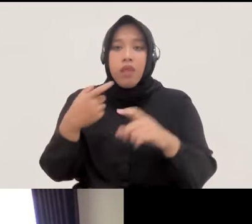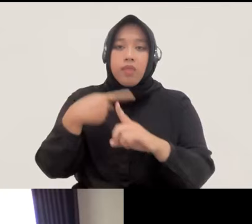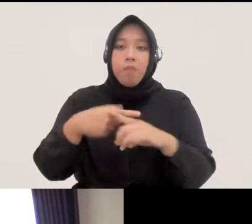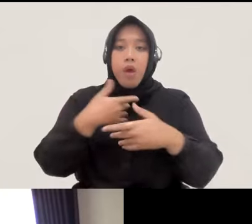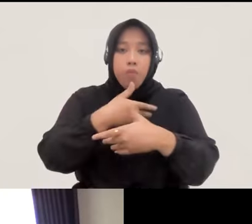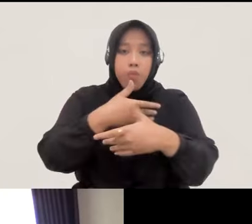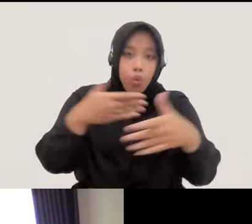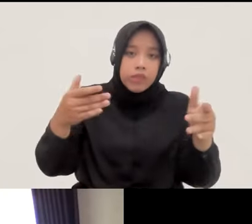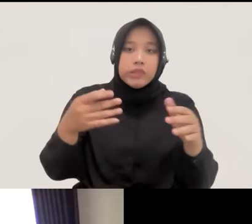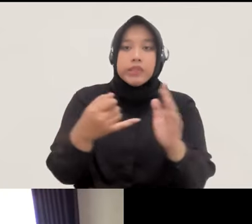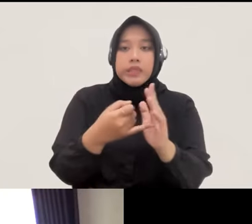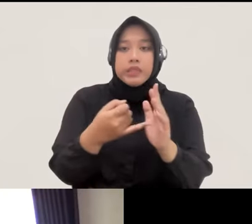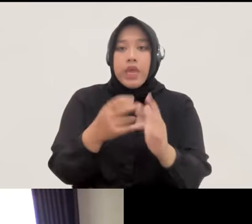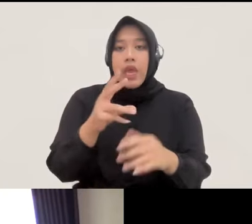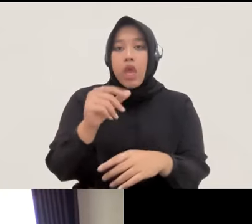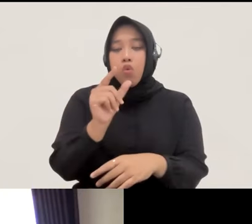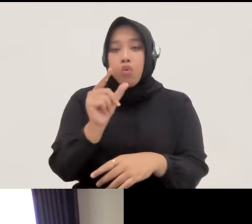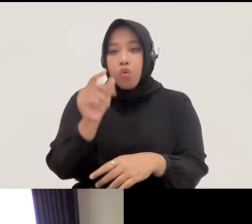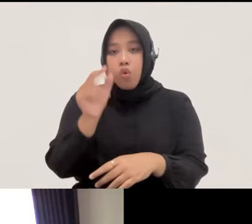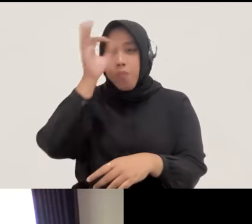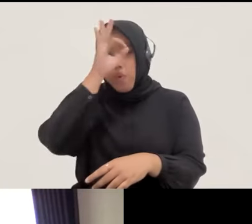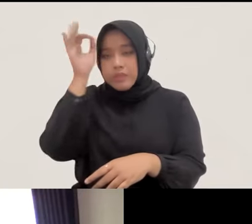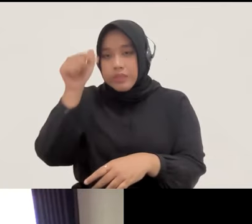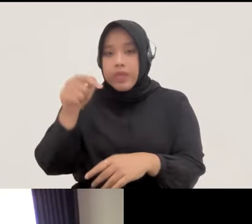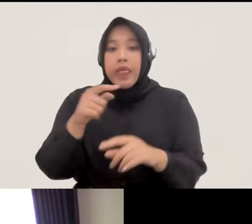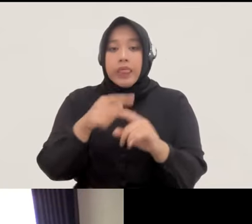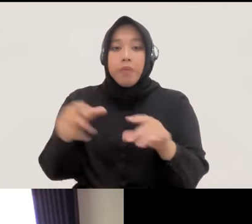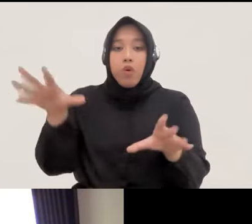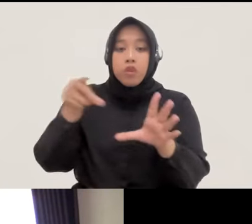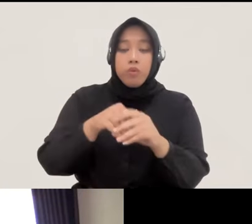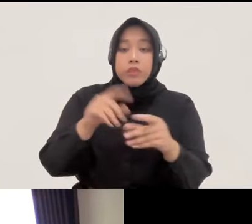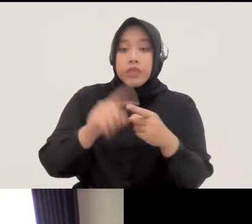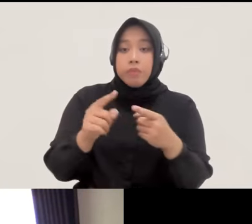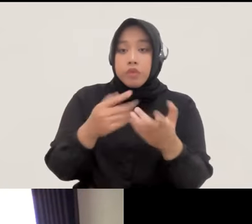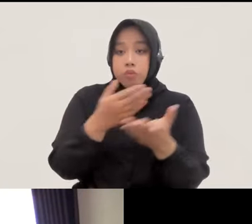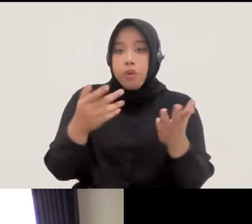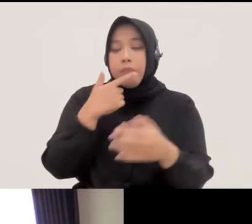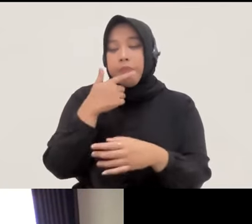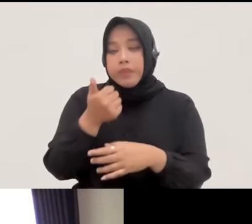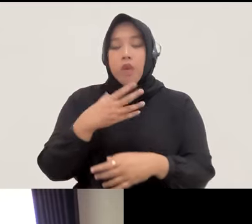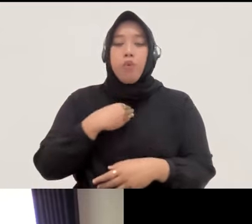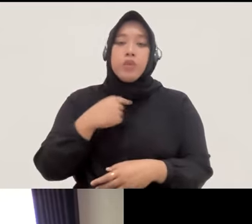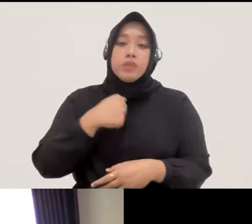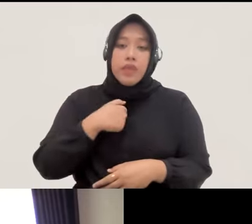tapi ya kontribusi teman-teman itu juga menjadi penting kalau menurut saya itu Mbak terima kasih